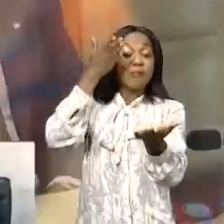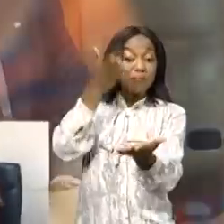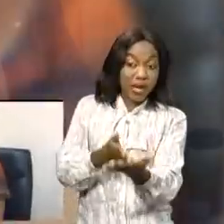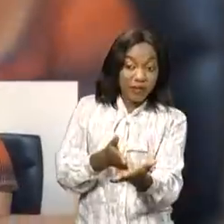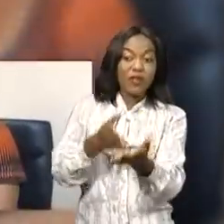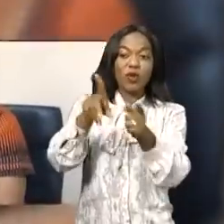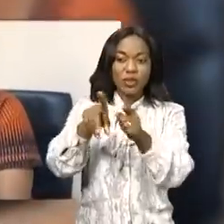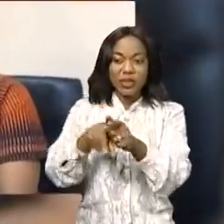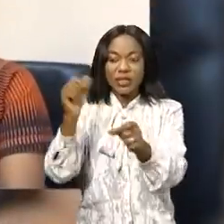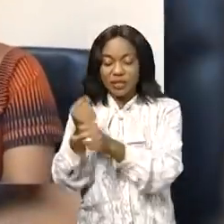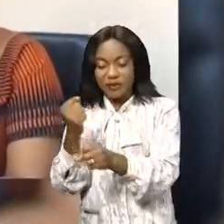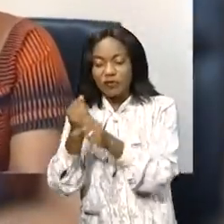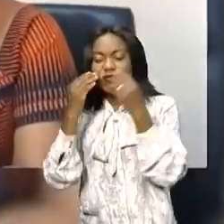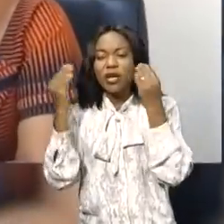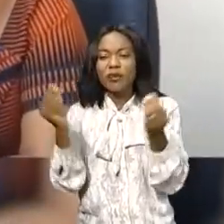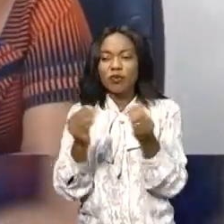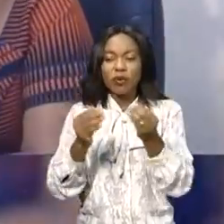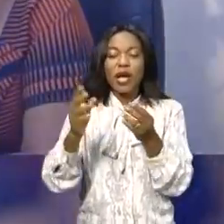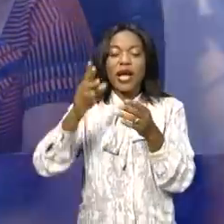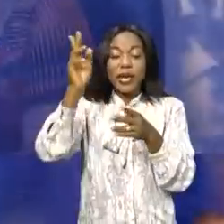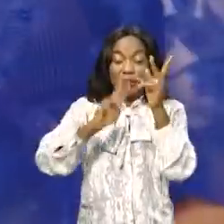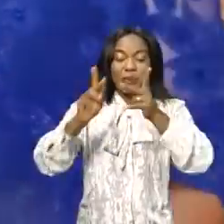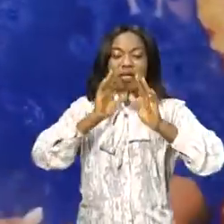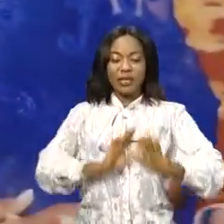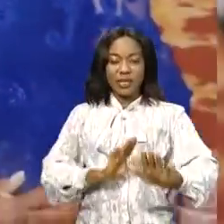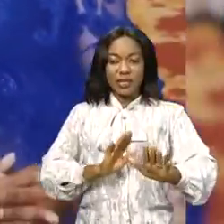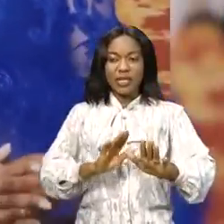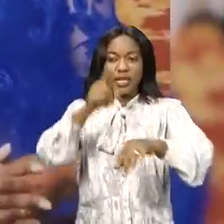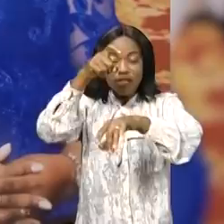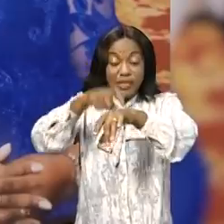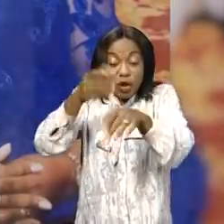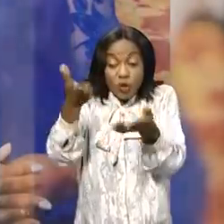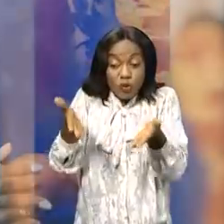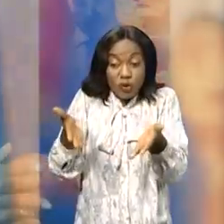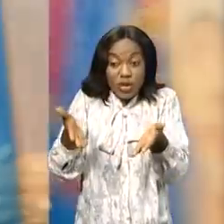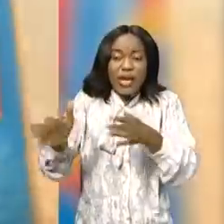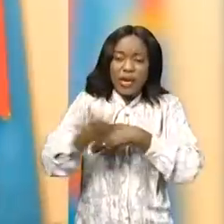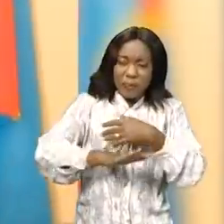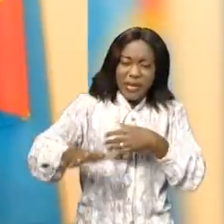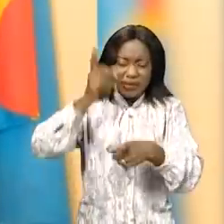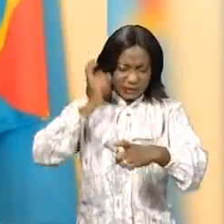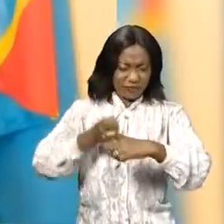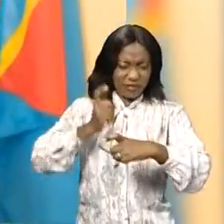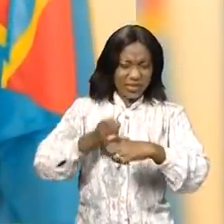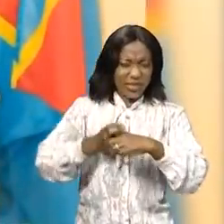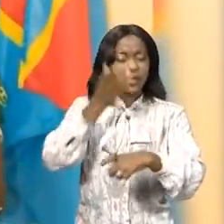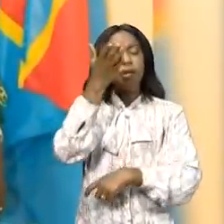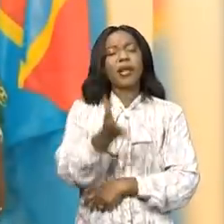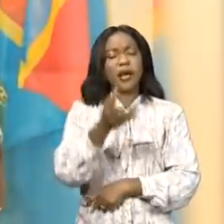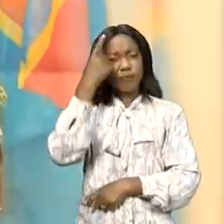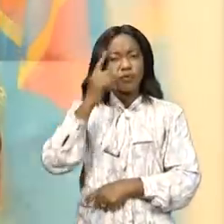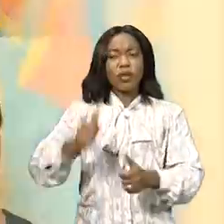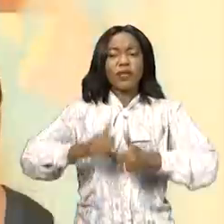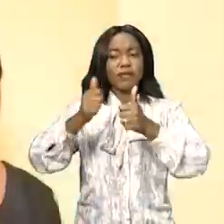méritocratie. C'est ce que le peuple attend d'elle. En cette période où le pays fait face à des grands enjeux pour sa